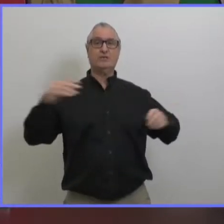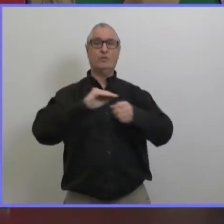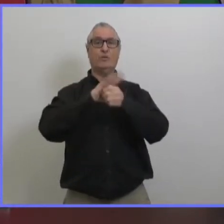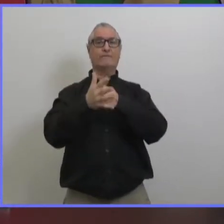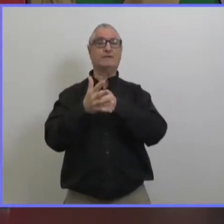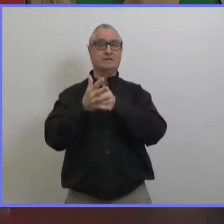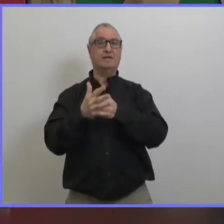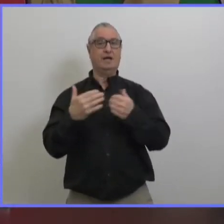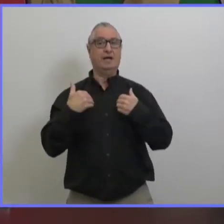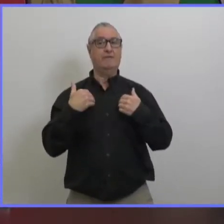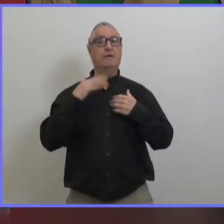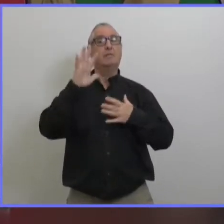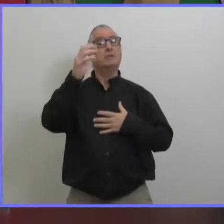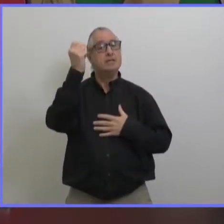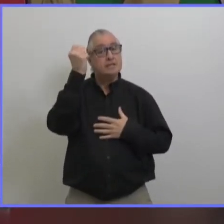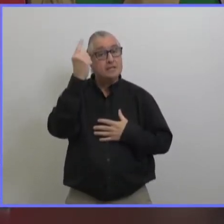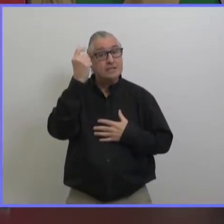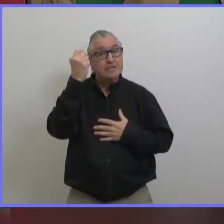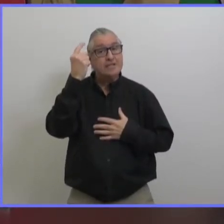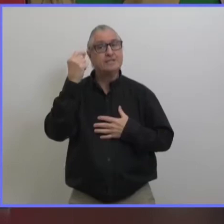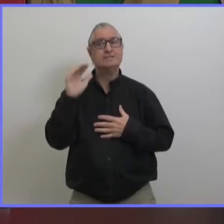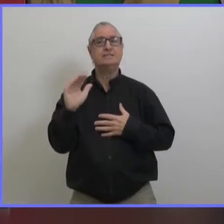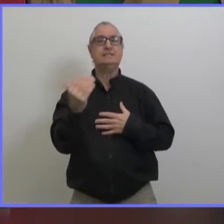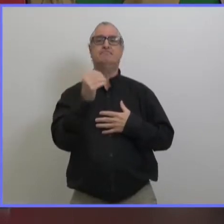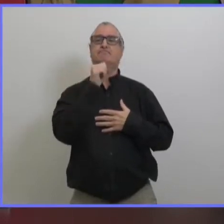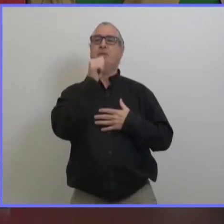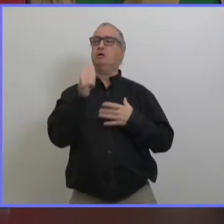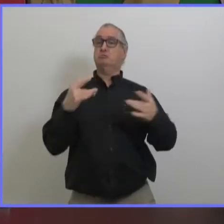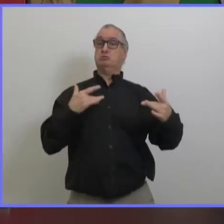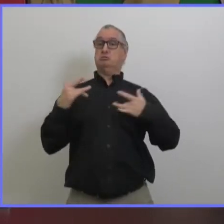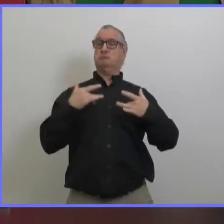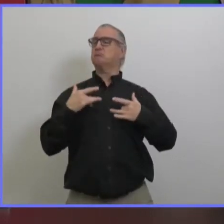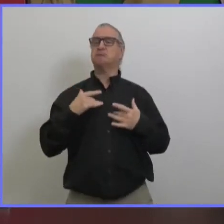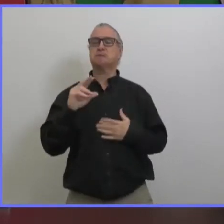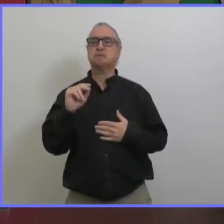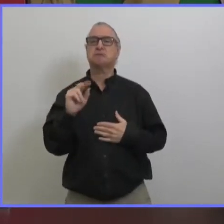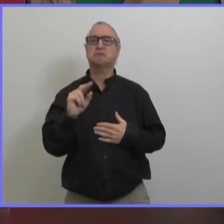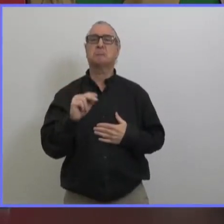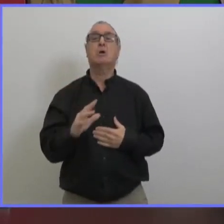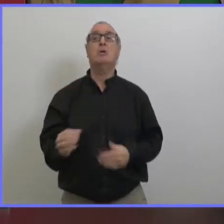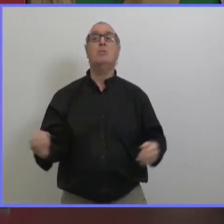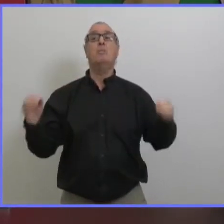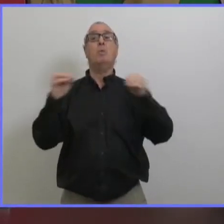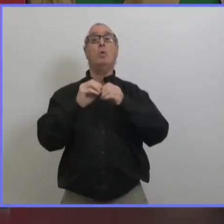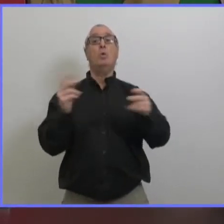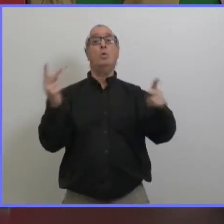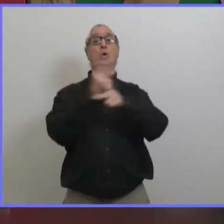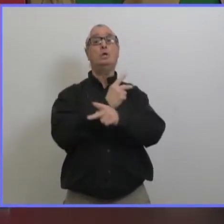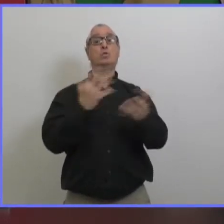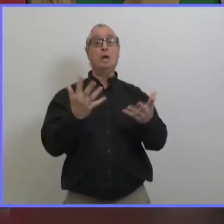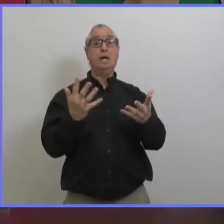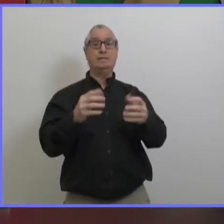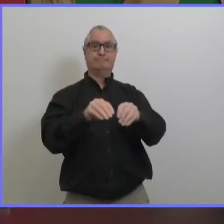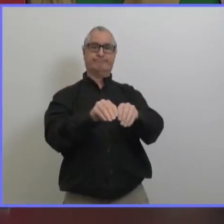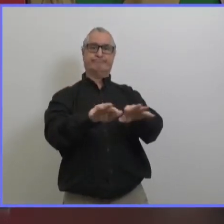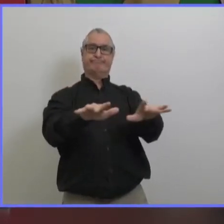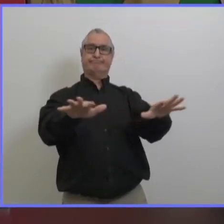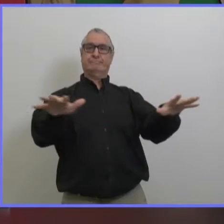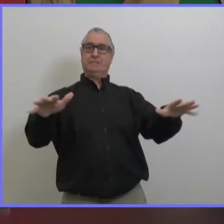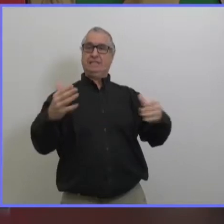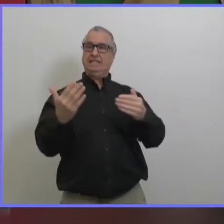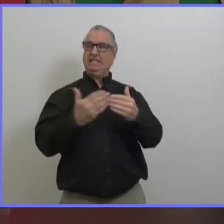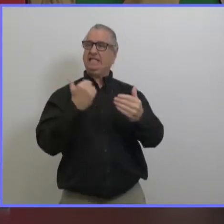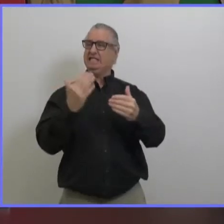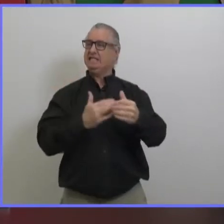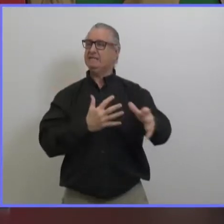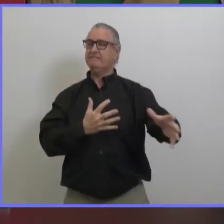mais vous avez raison nous n'avons aucune indication particulière qui indique que ces variants manitobains sont des variants préoccupants il n a pas de